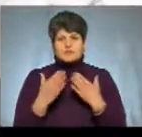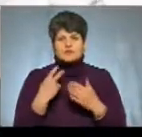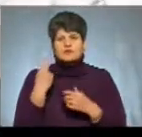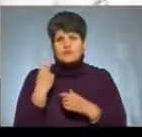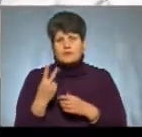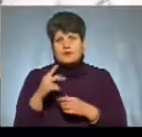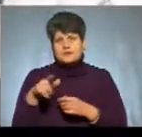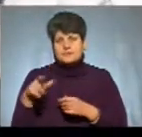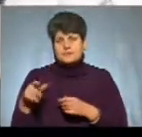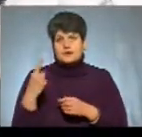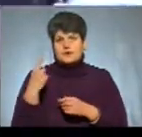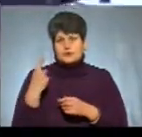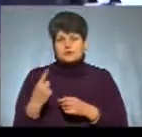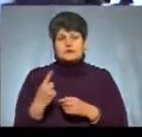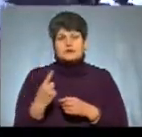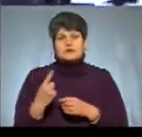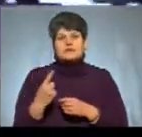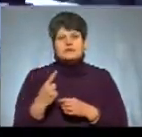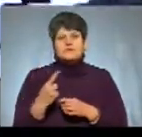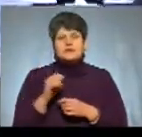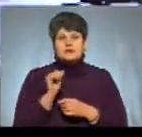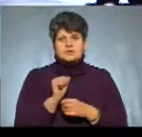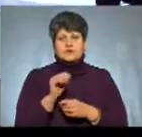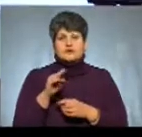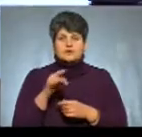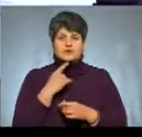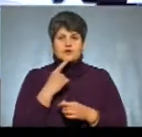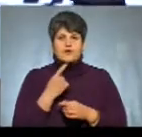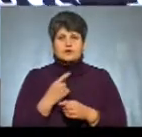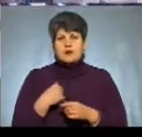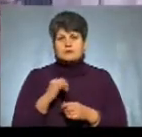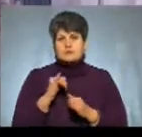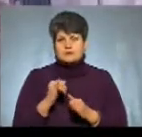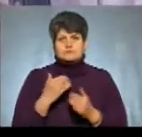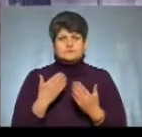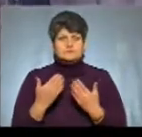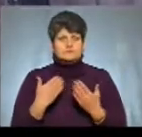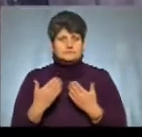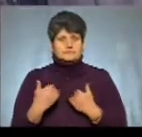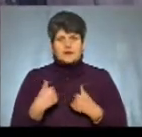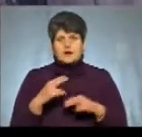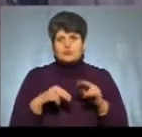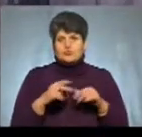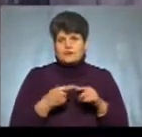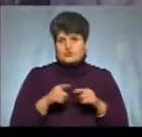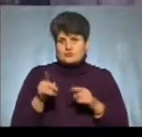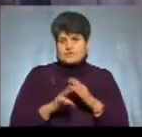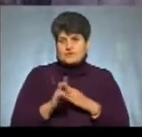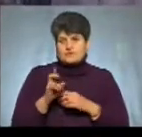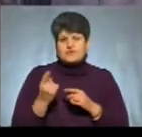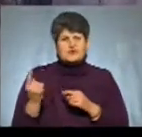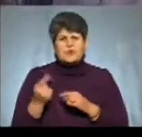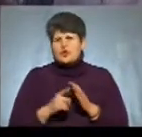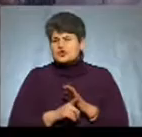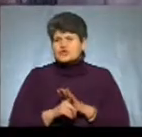прихожанами. Один з них, Анатолій Твардовський, про Томос каже так. Негативно ставилися. Я будував тут церкву. Я від початку,